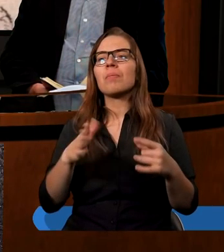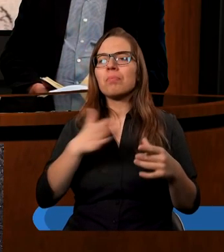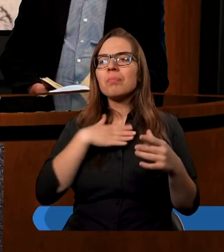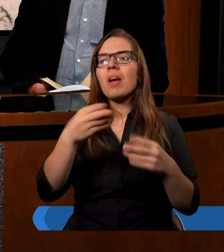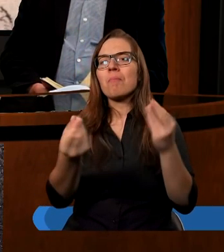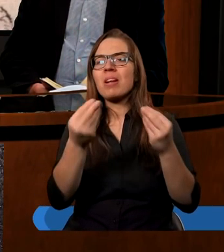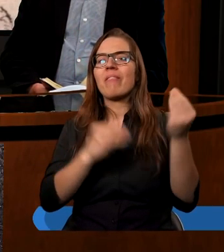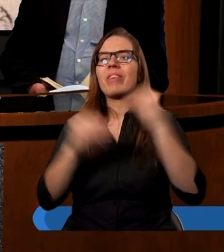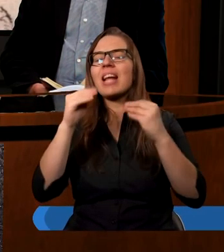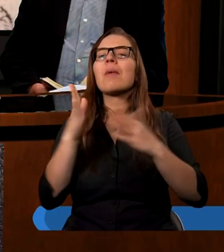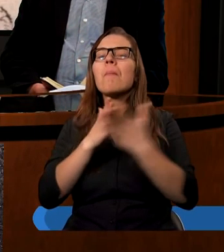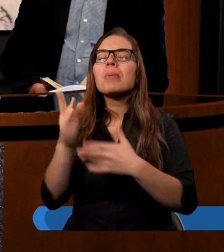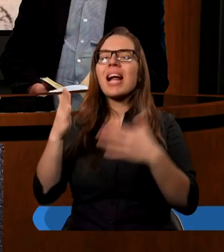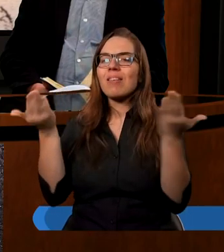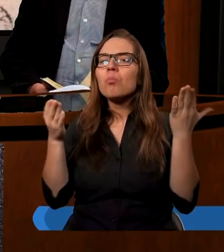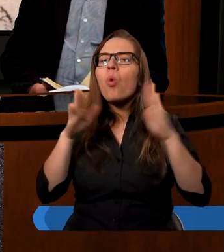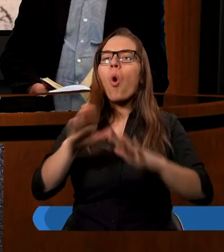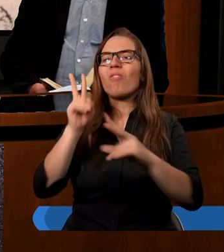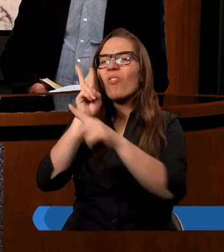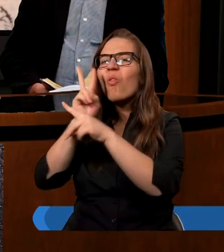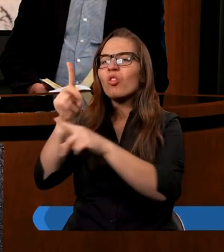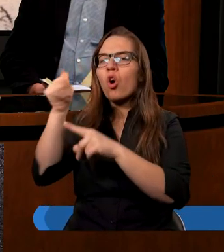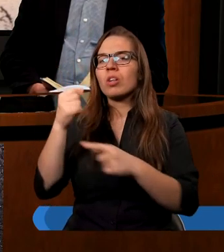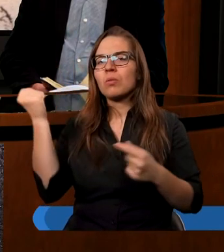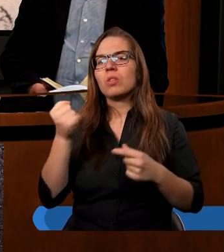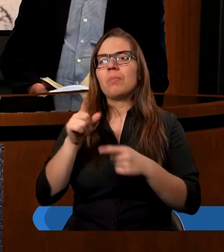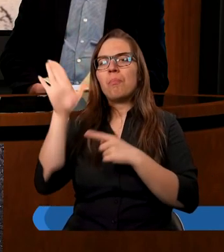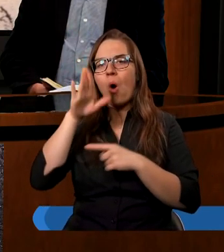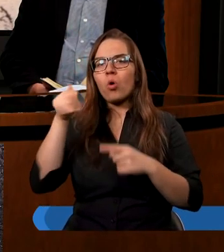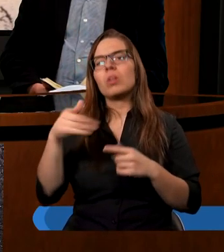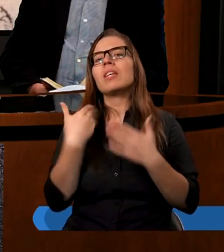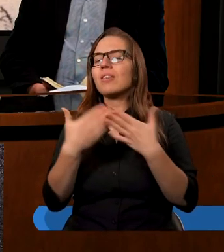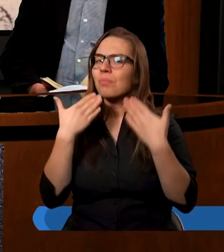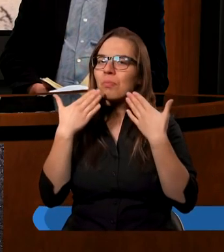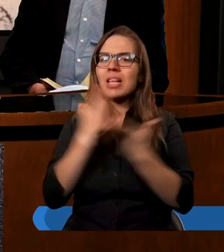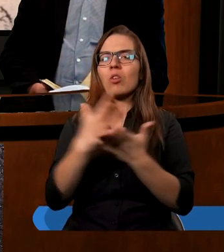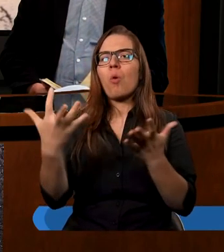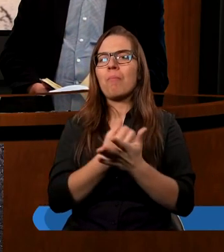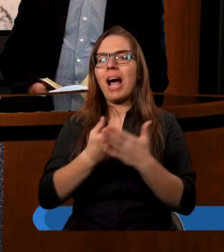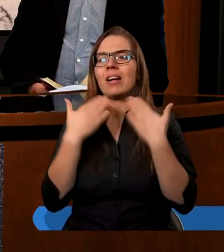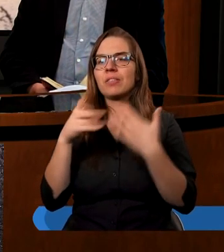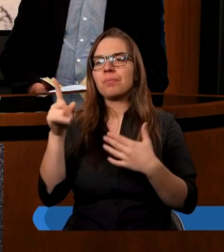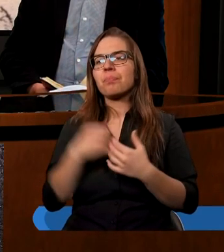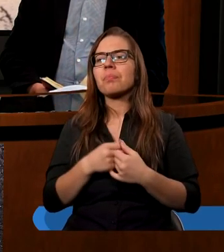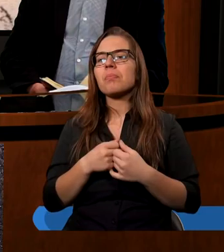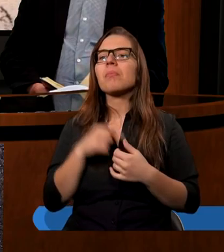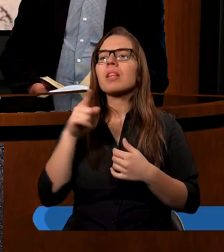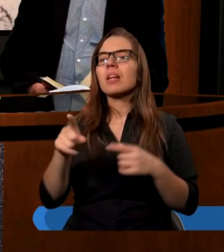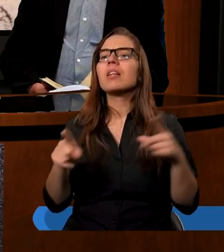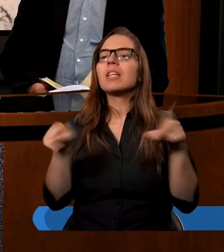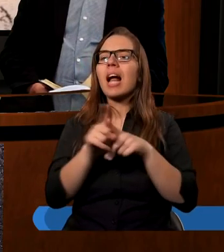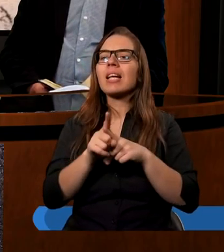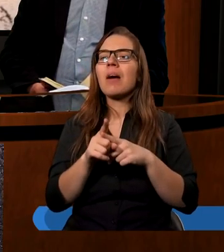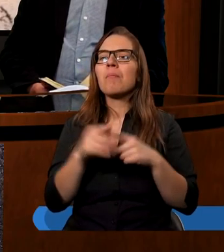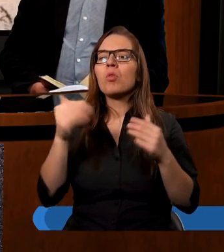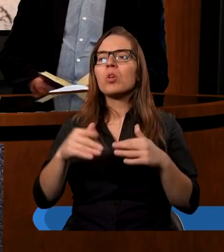pieniędzy mamy więcej. I to są błogosławieństwa, które Bóg chce na nas wylać. Więc tylko brać. Tak, dziękuję bardzo. byłem bezrobotny,